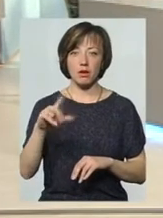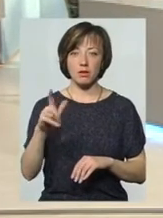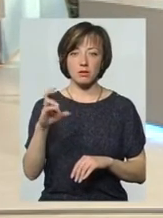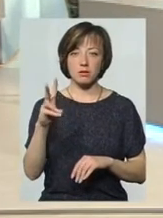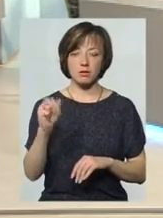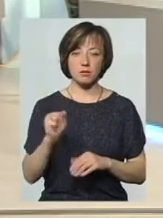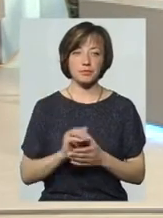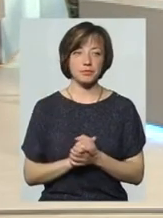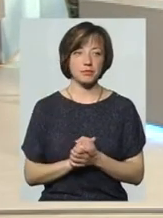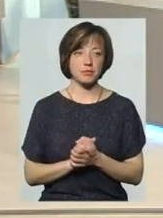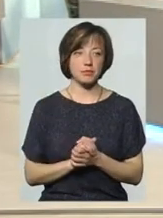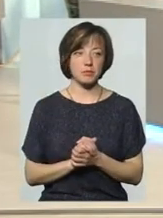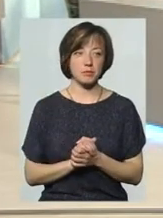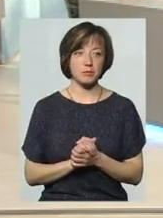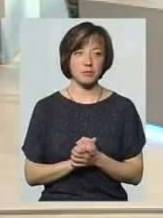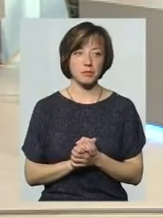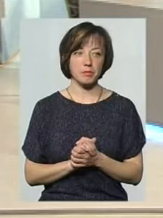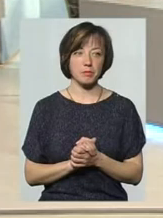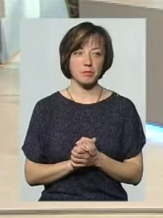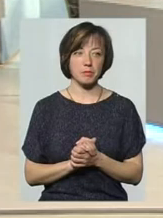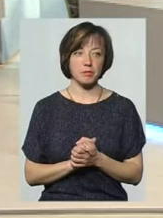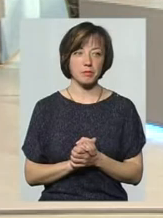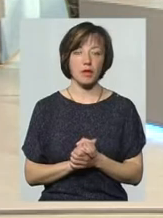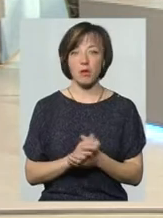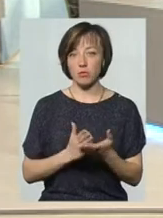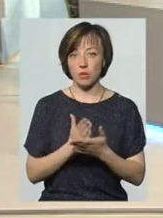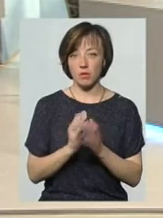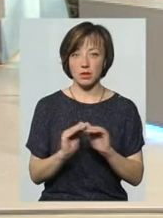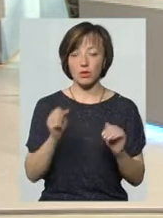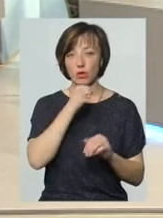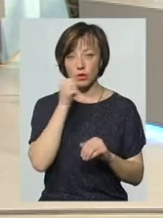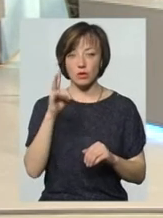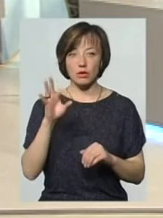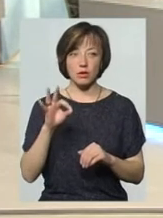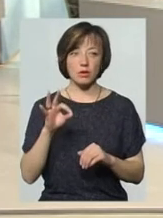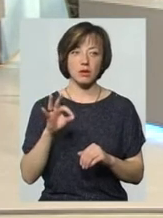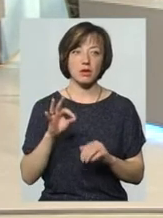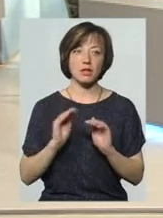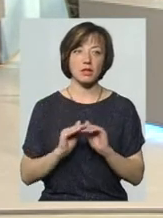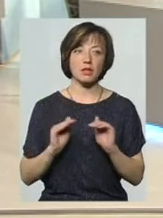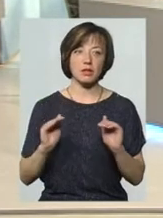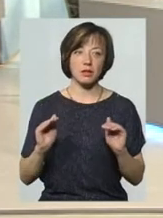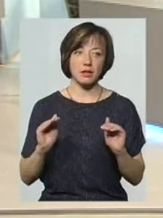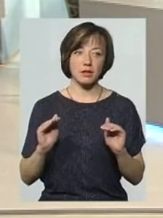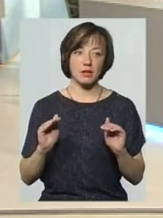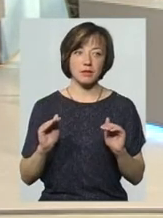дякую. На Прибузькій є так само, вони там дітей обслуговують стомат-поліклініка. На Прибузькій нема дитячої.